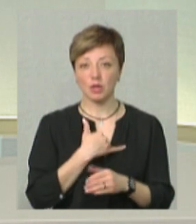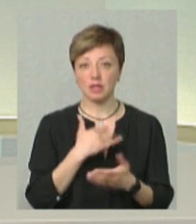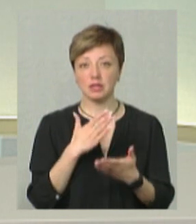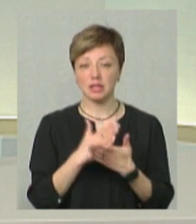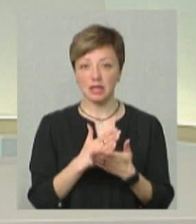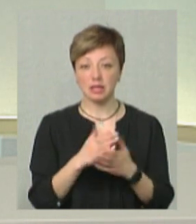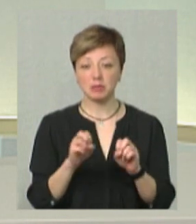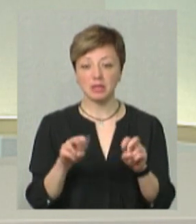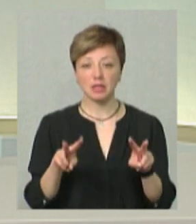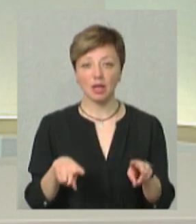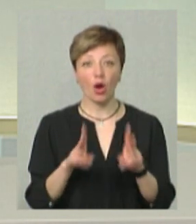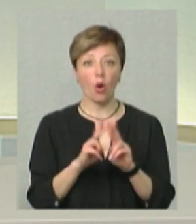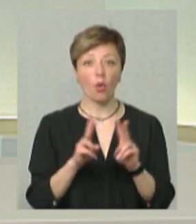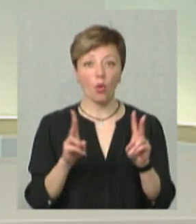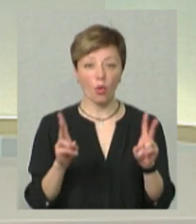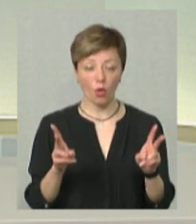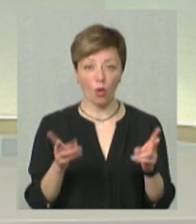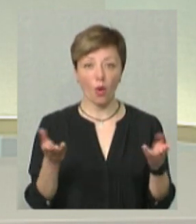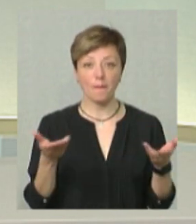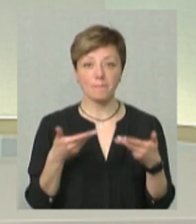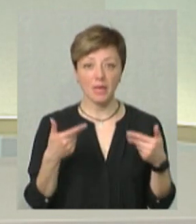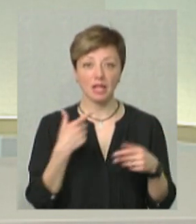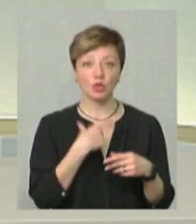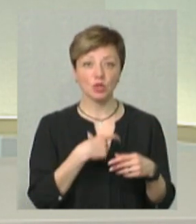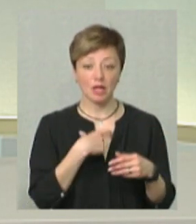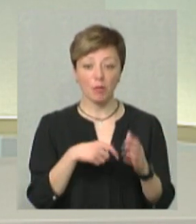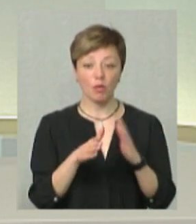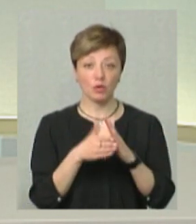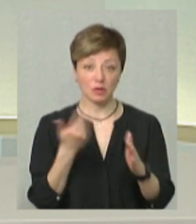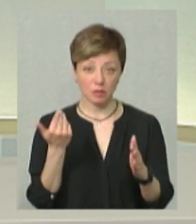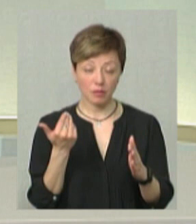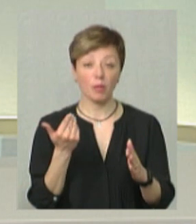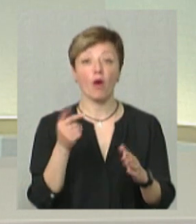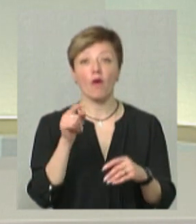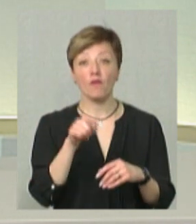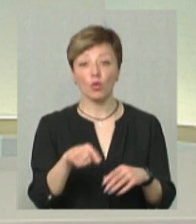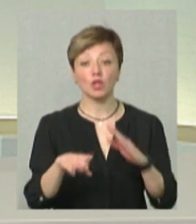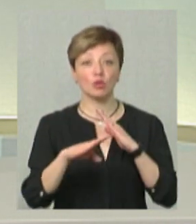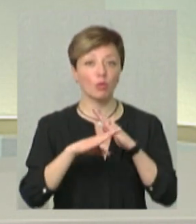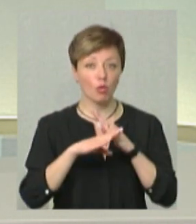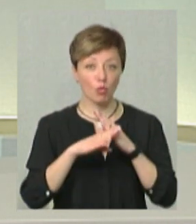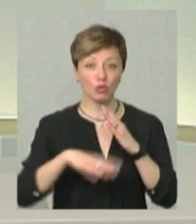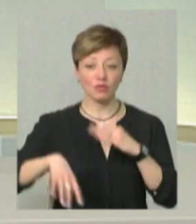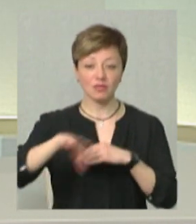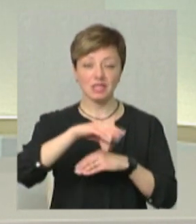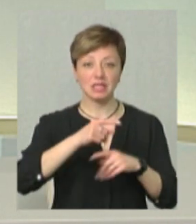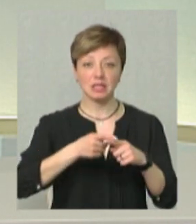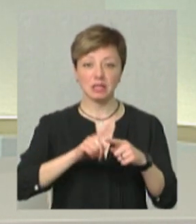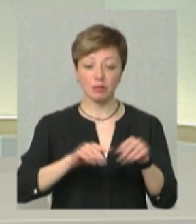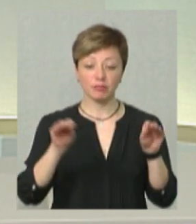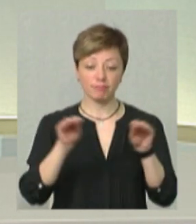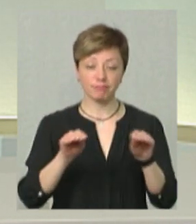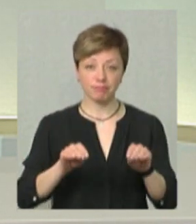спеціалісти, кого ми до себе позовемо, вони нам допоможуть це все прописати,